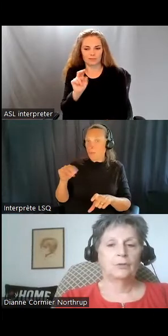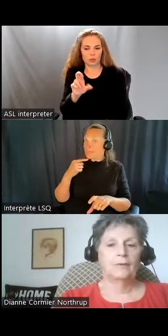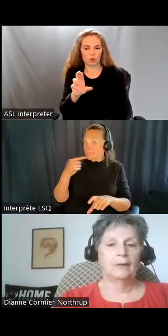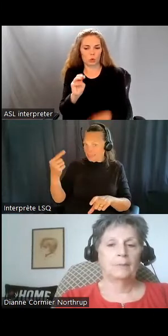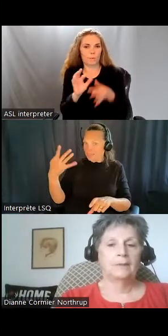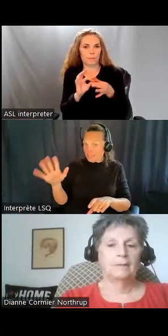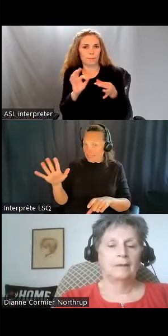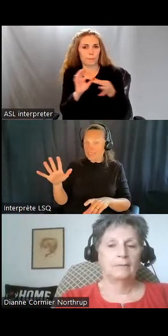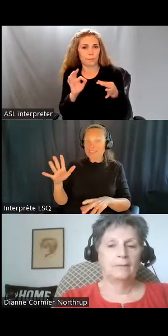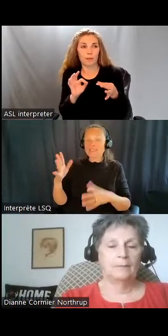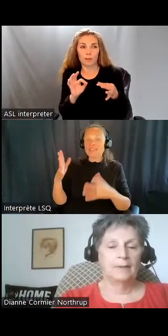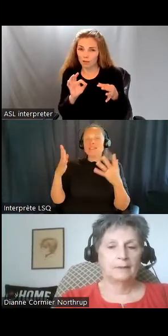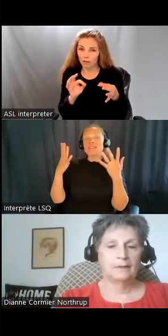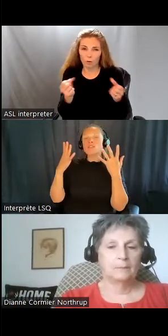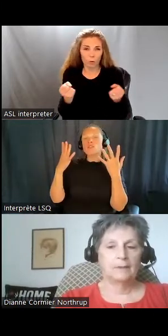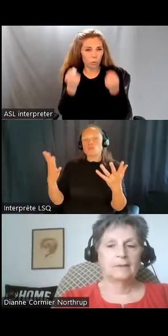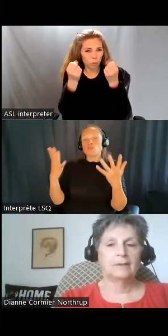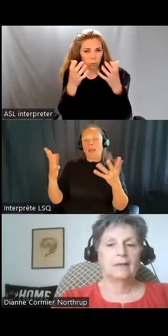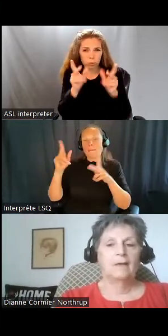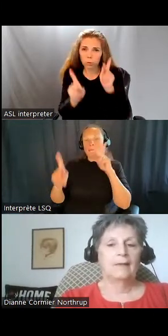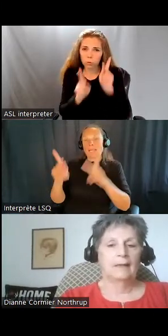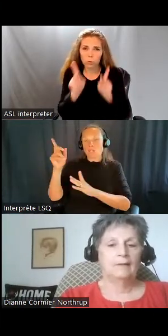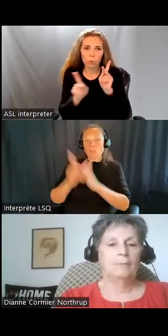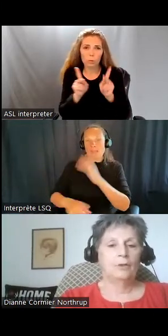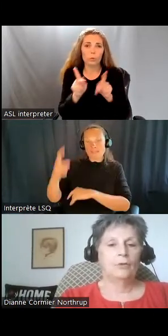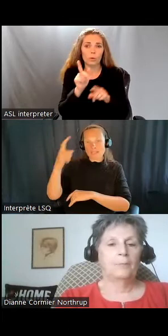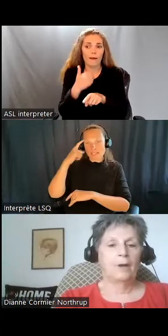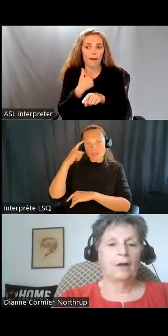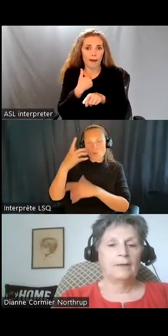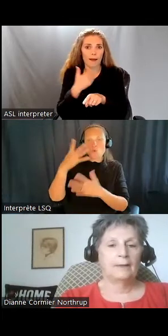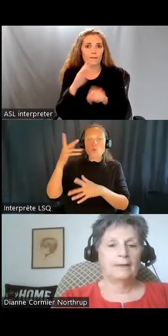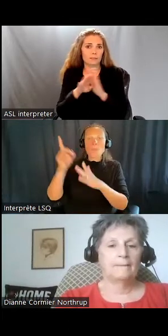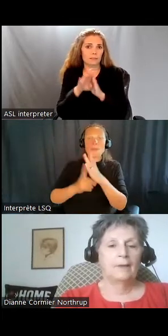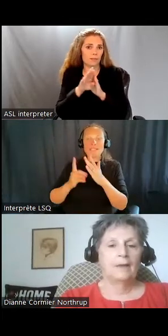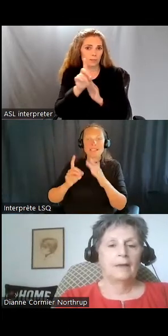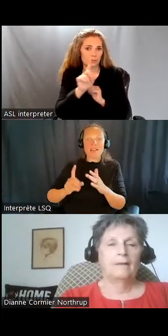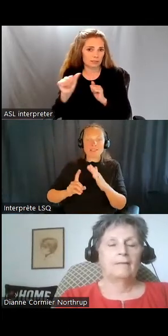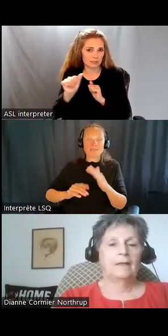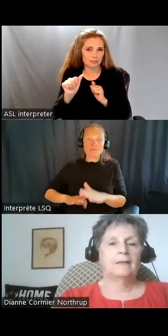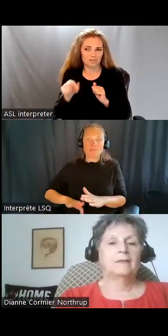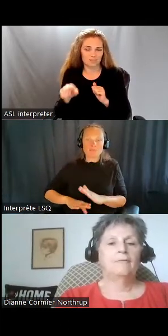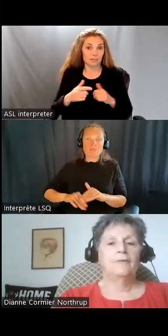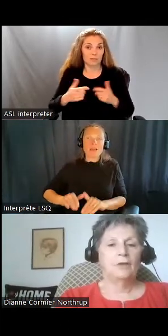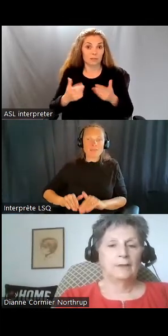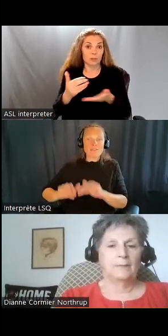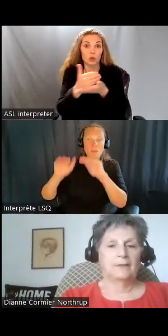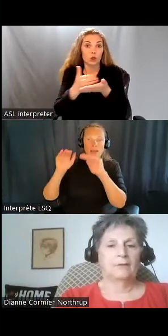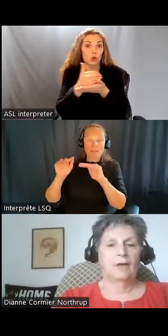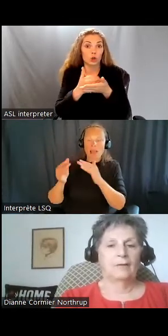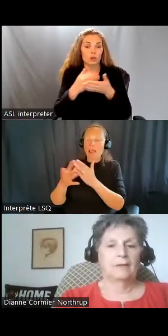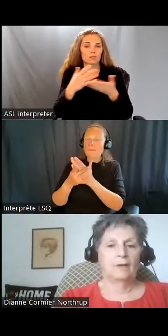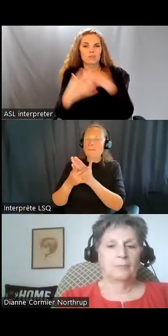il y a tellement de personnes ayant une déficience intellectuelle ou développementale qui vivent sous le seuil de pauvreté